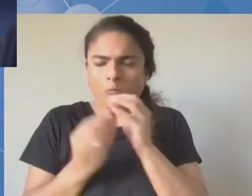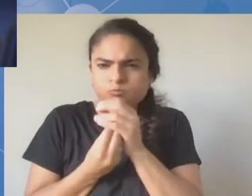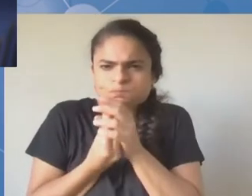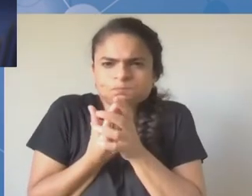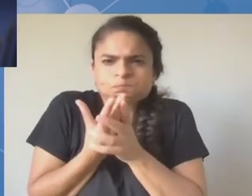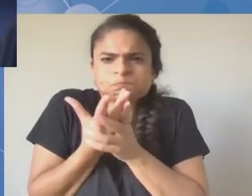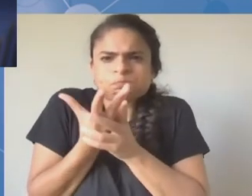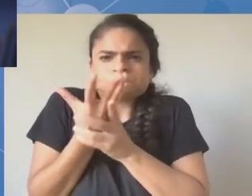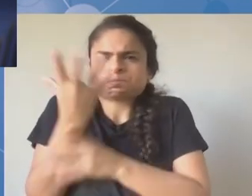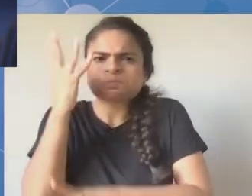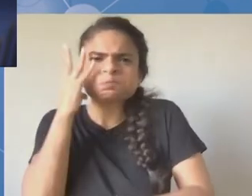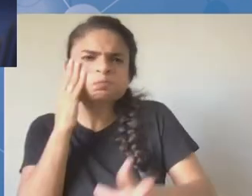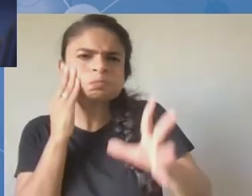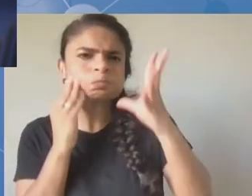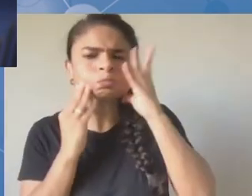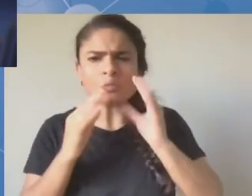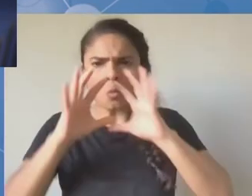sekretariatowi IGF.